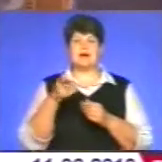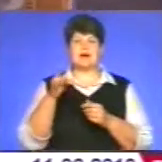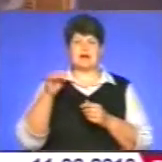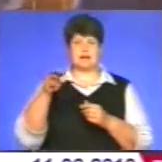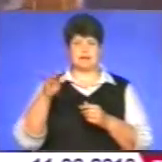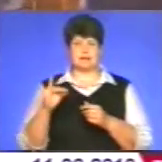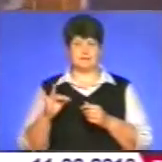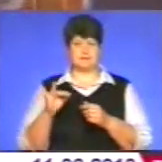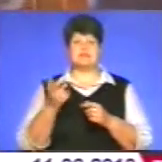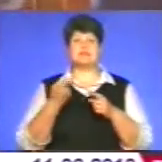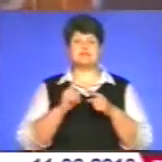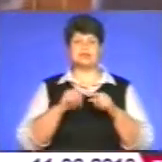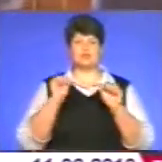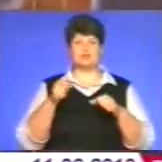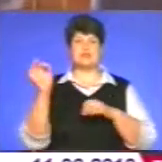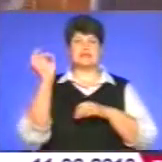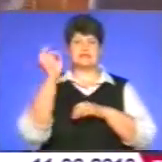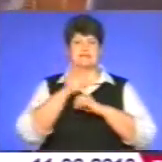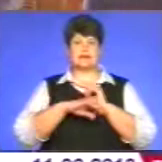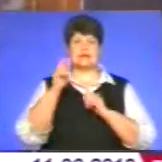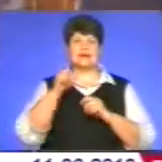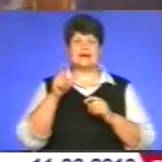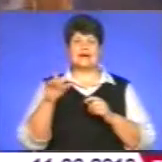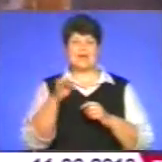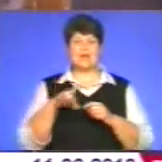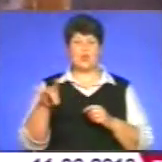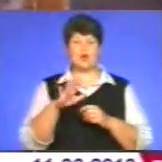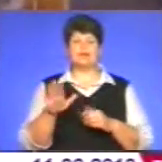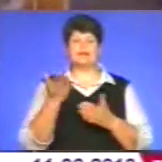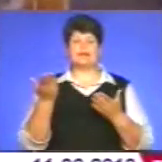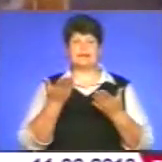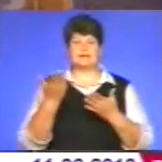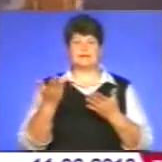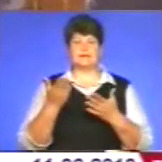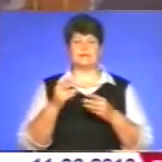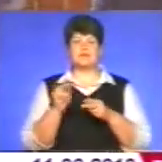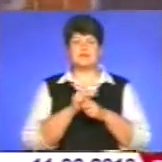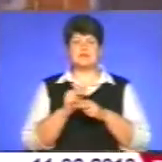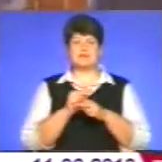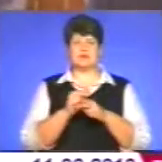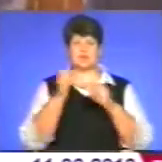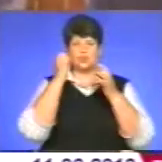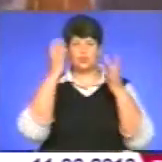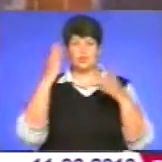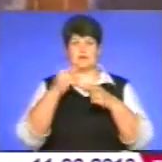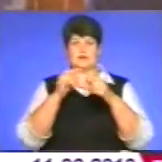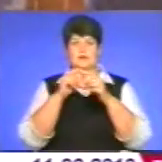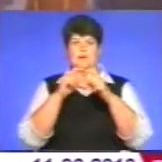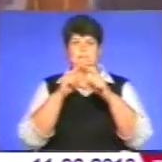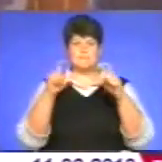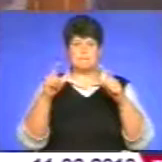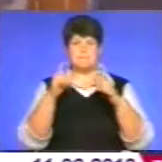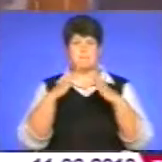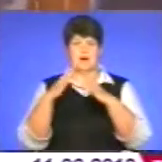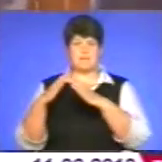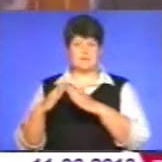цього можуть бути західні регіони, де в реставрації історичних і культурних пам'яток використовуються не тільки державні кошти, а